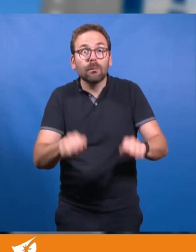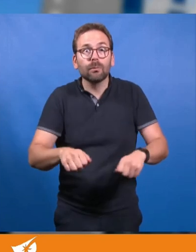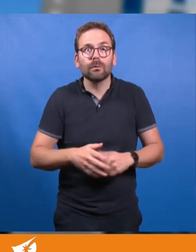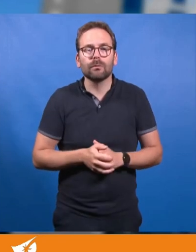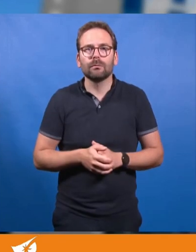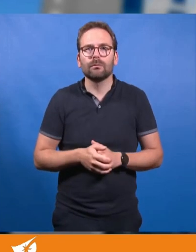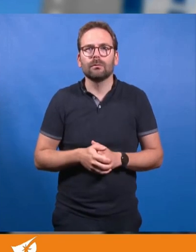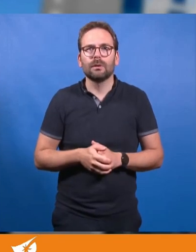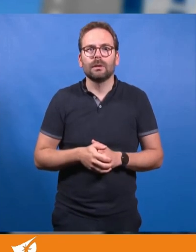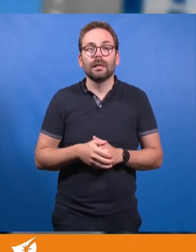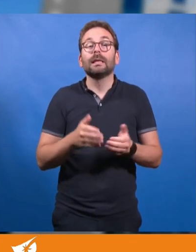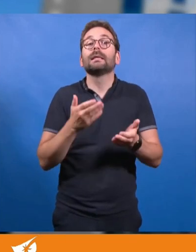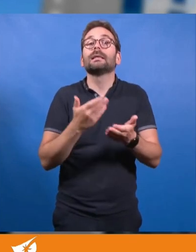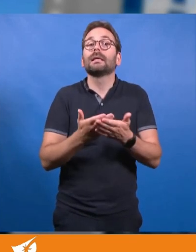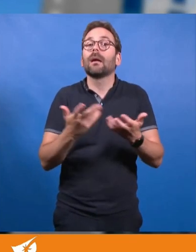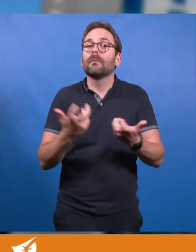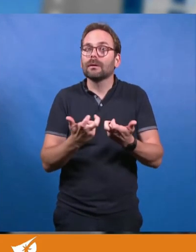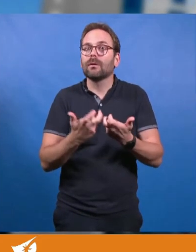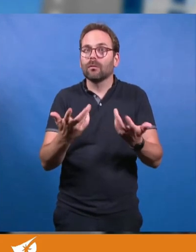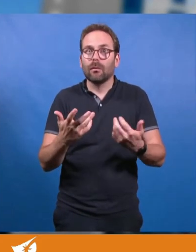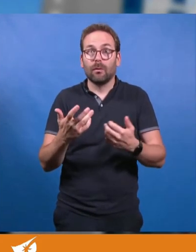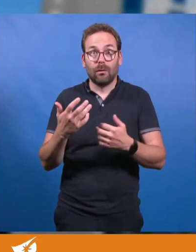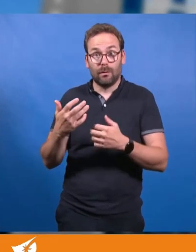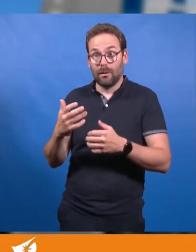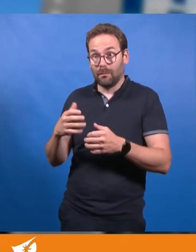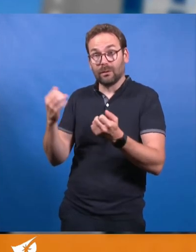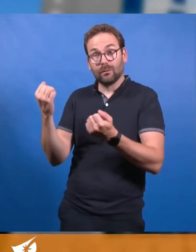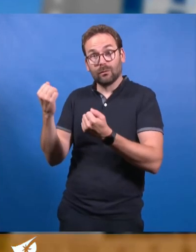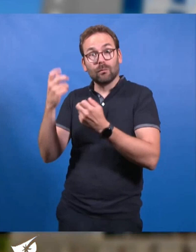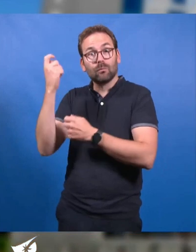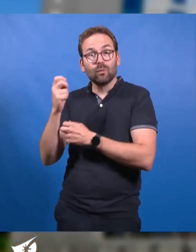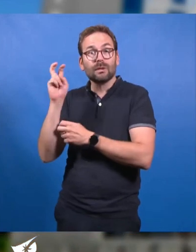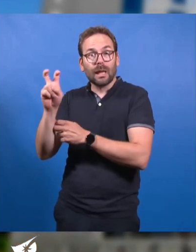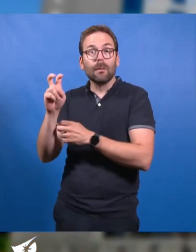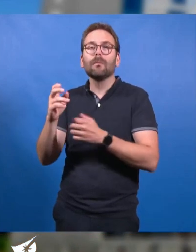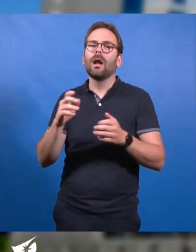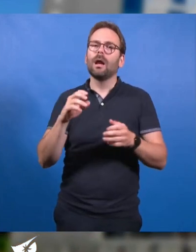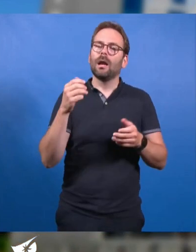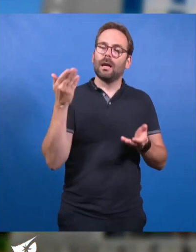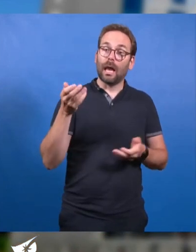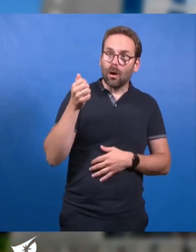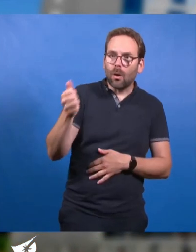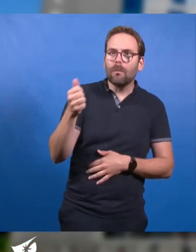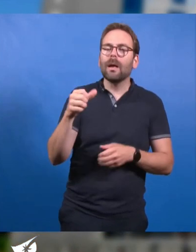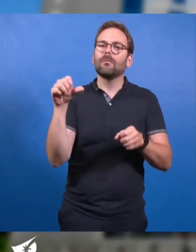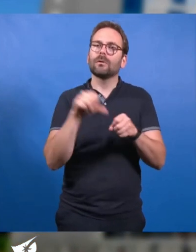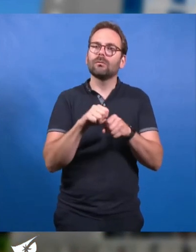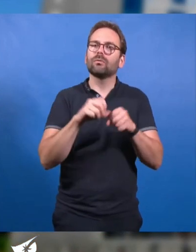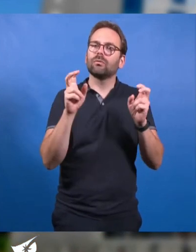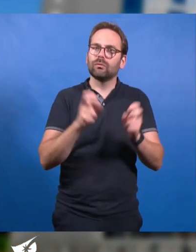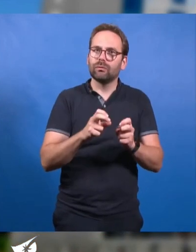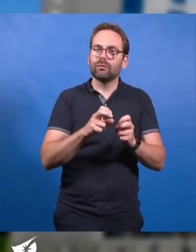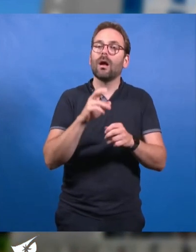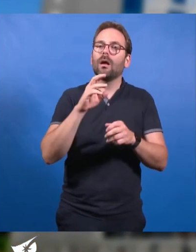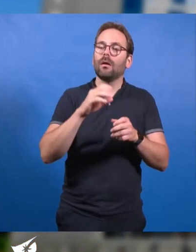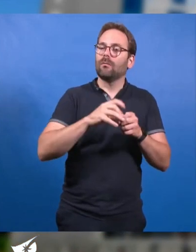C'est le cas avec la modernisation et le développement de nos transports en commun, nos bus en particulier, qui non seulement réduisent l